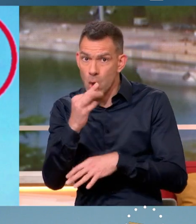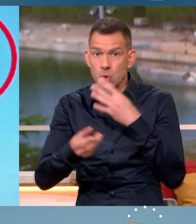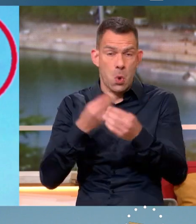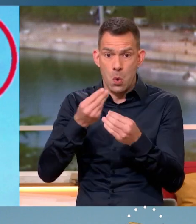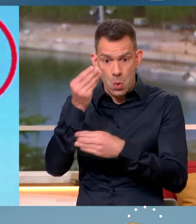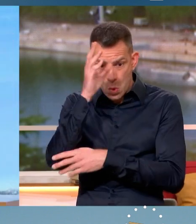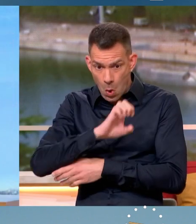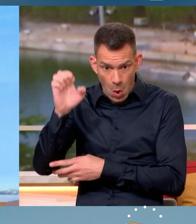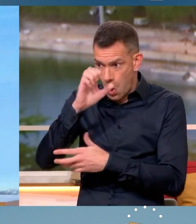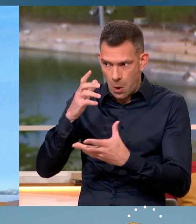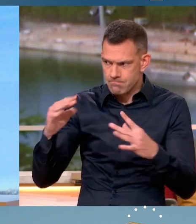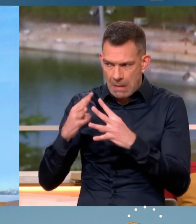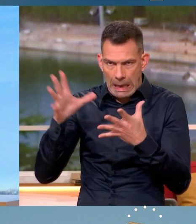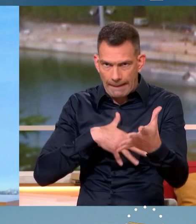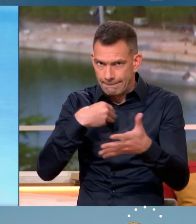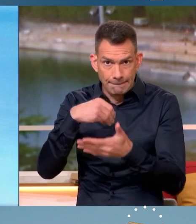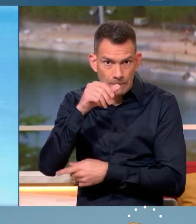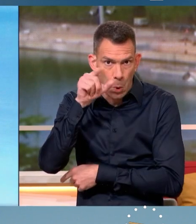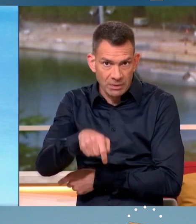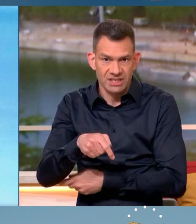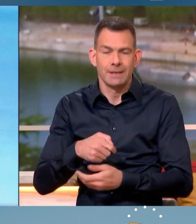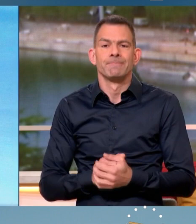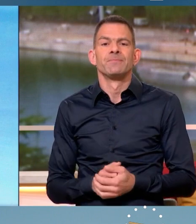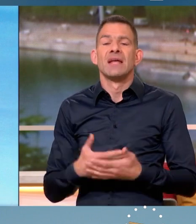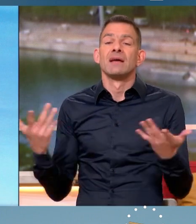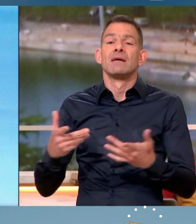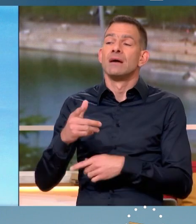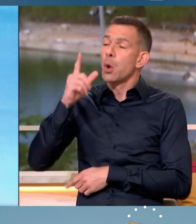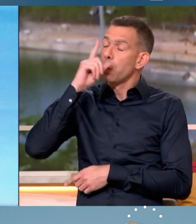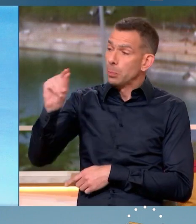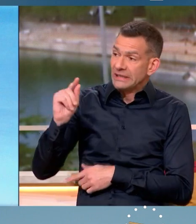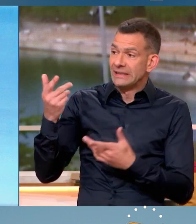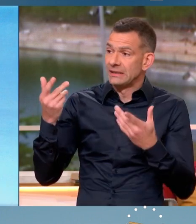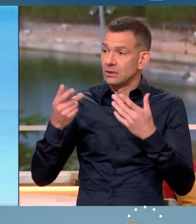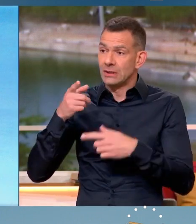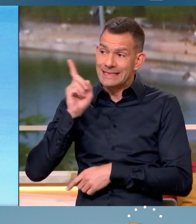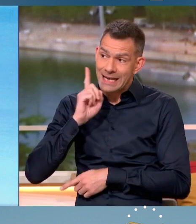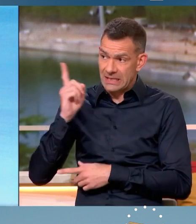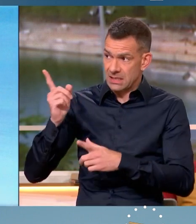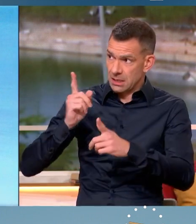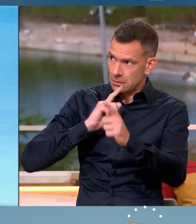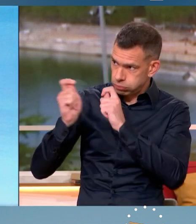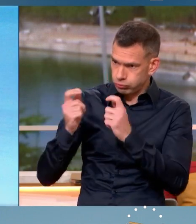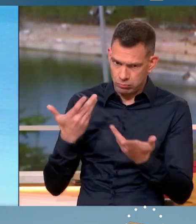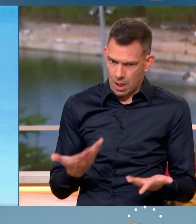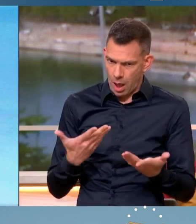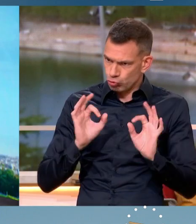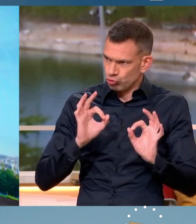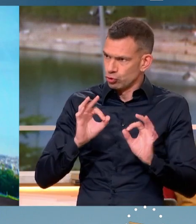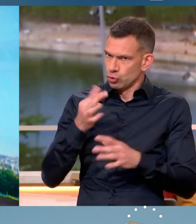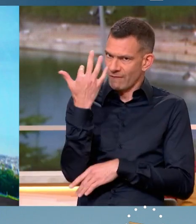la guerre eux-mêmes. La voie du dialogue avec Vladimir Poutine, avec Volodymyr Zelensky, c'est ce que fait la diplomatie française. C'est quoi votre